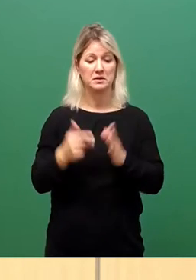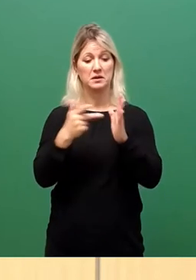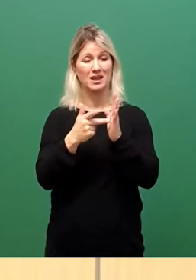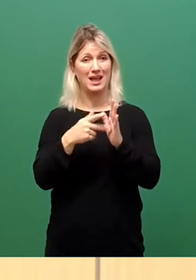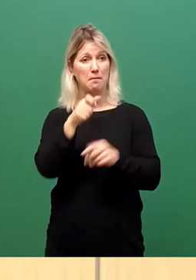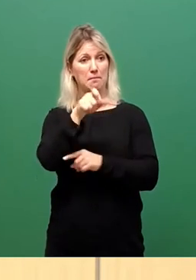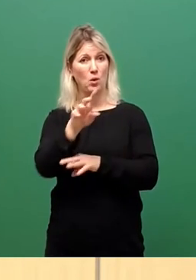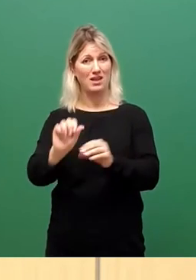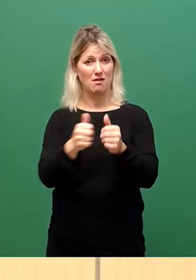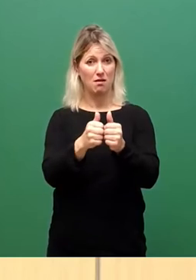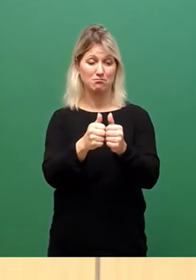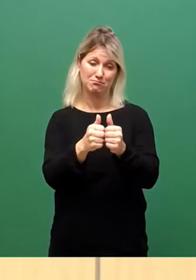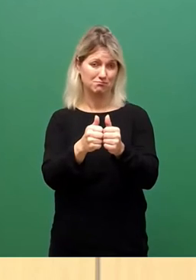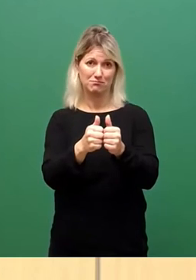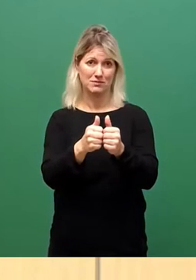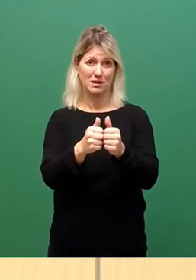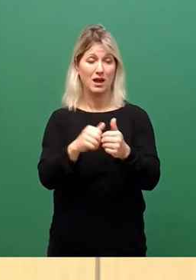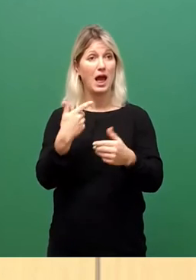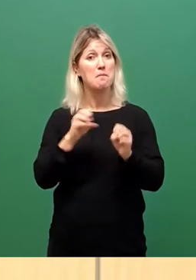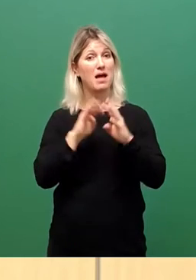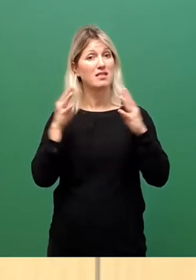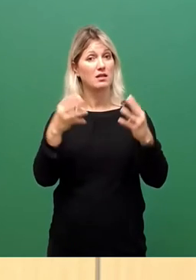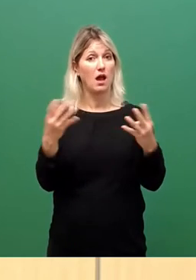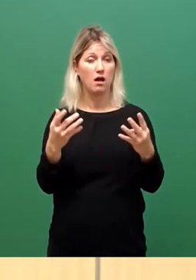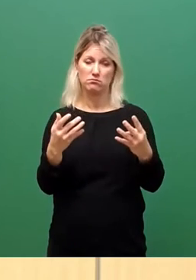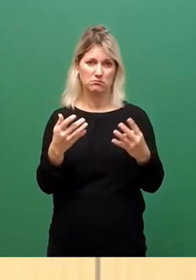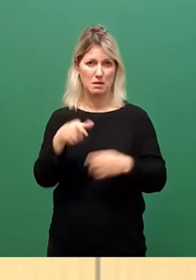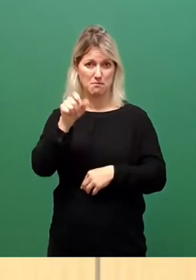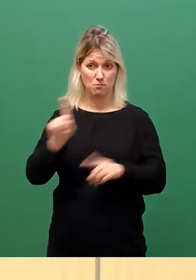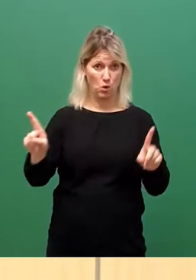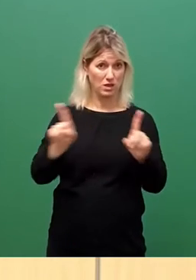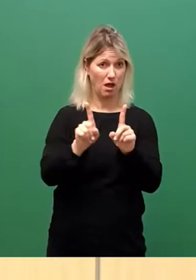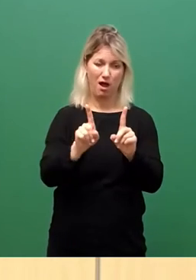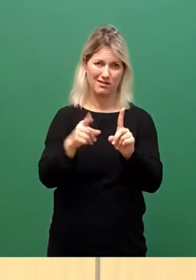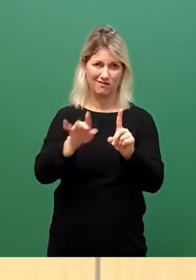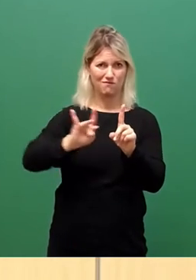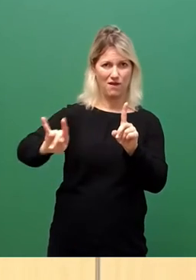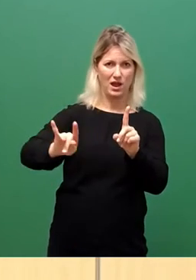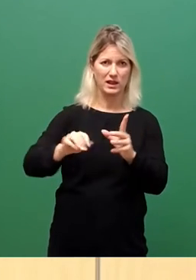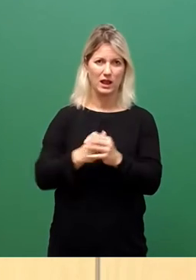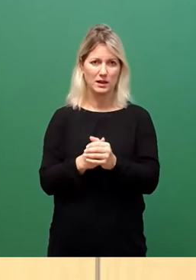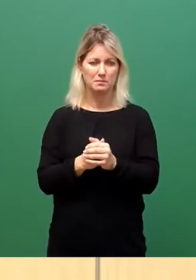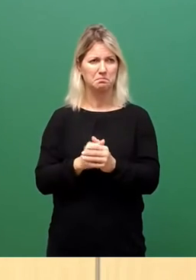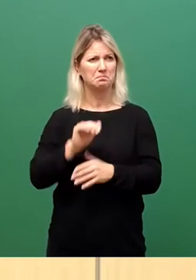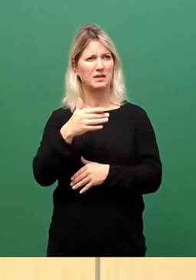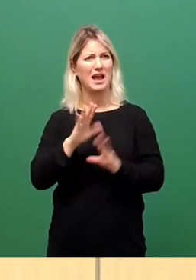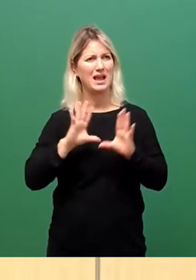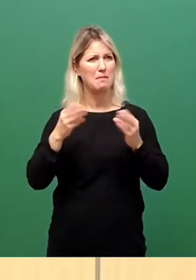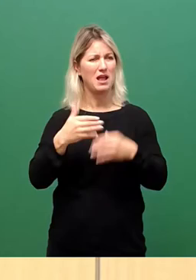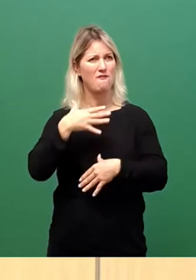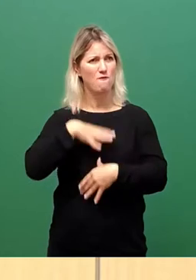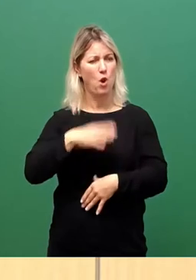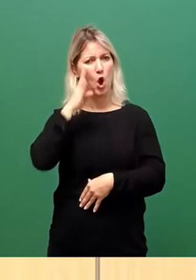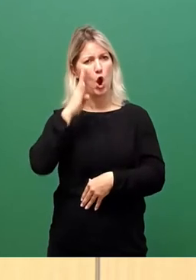Pandemie gefühlt für den Bürger eher bürgerfeindlich. Fünftens, ist gemeinwohlorientiert und ohne kommerzielle